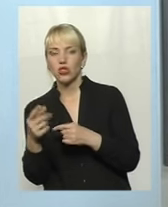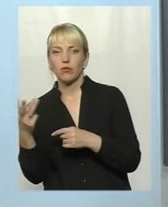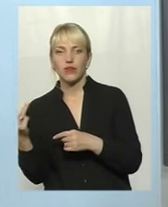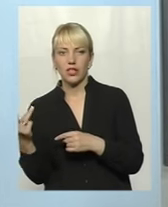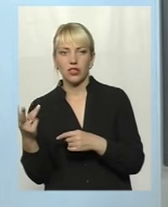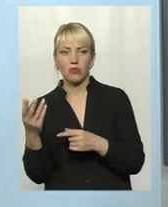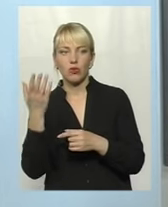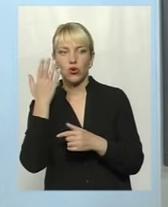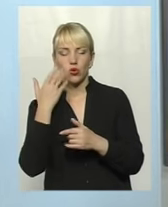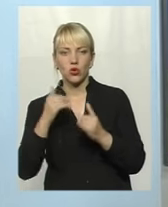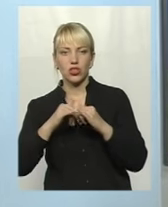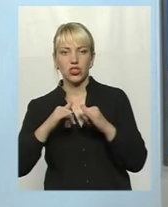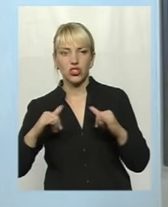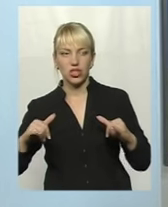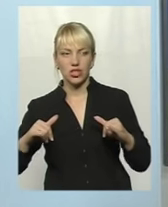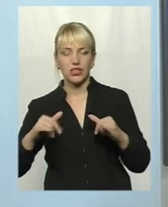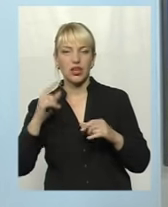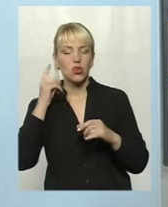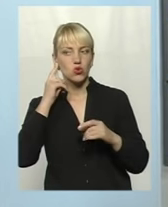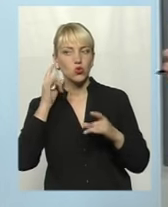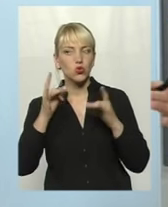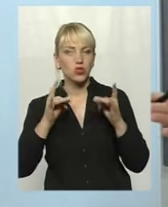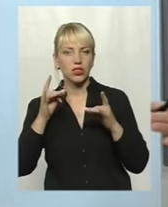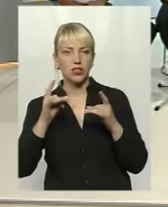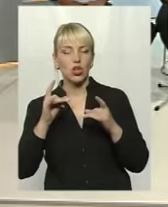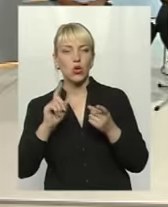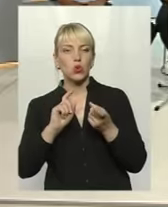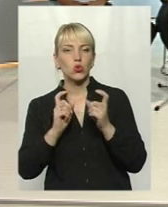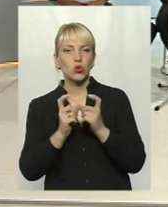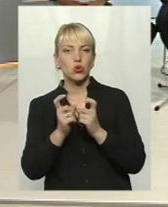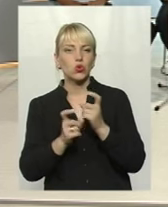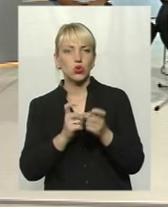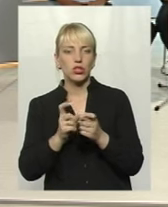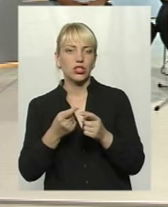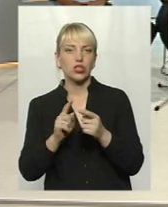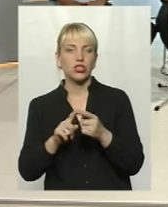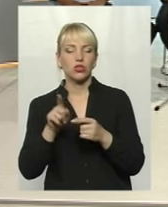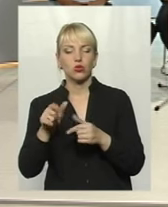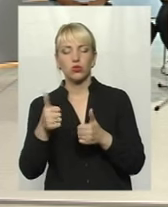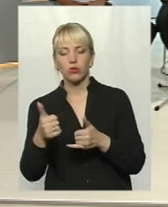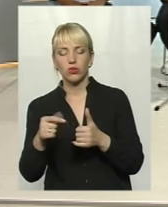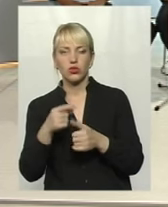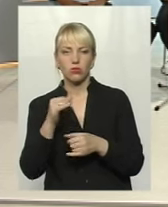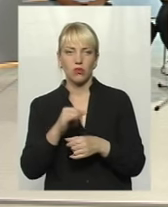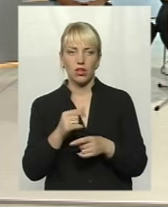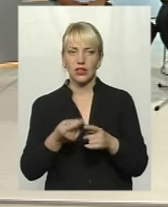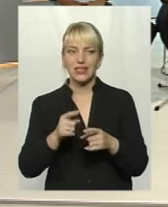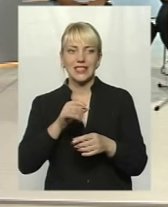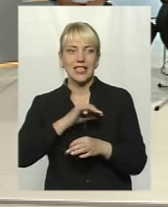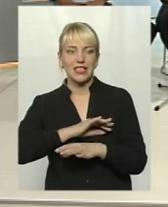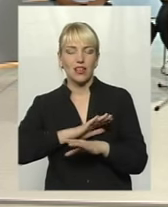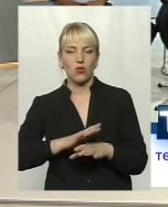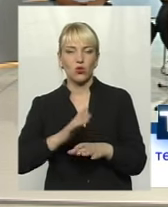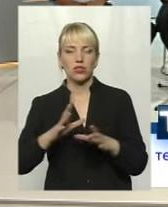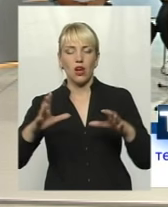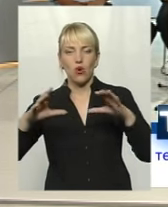ширяться чутки, ніхто не знає, добре це робиться чи погано, мабуть, то не дуже на користь отій об